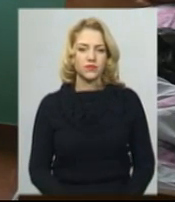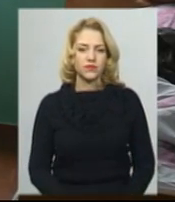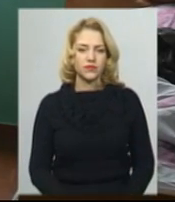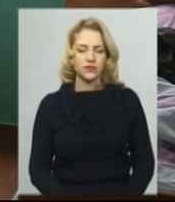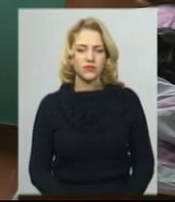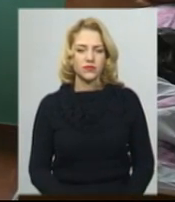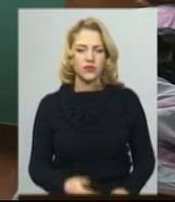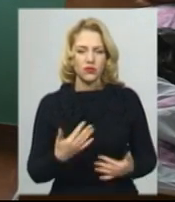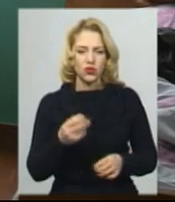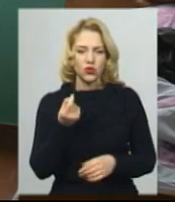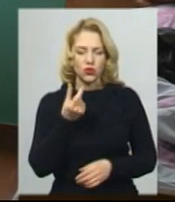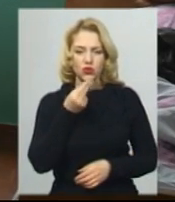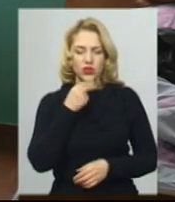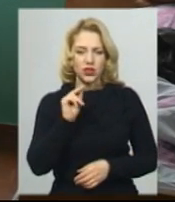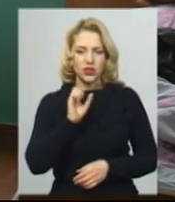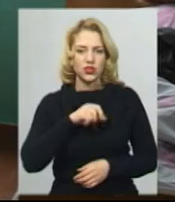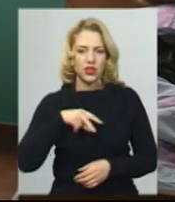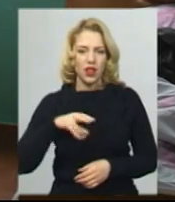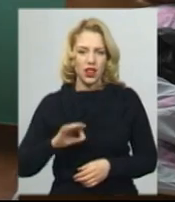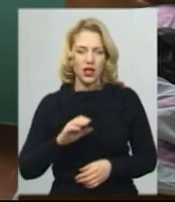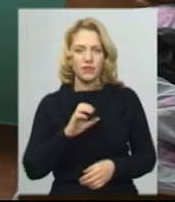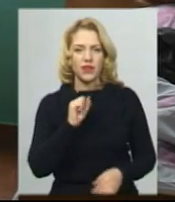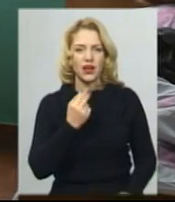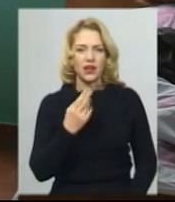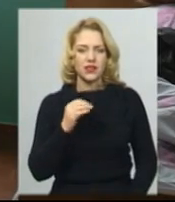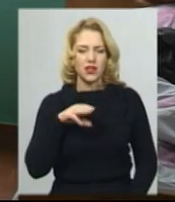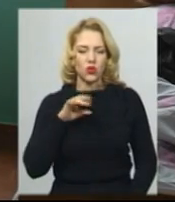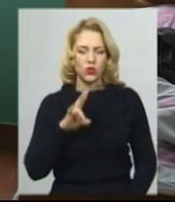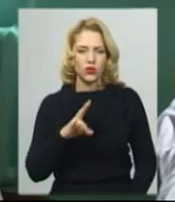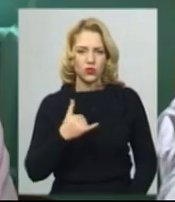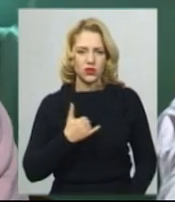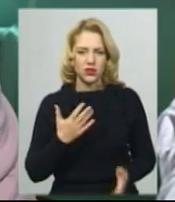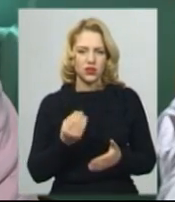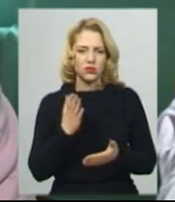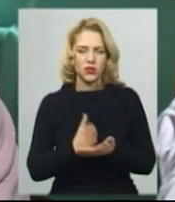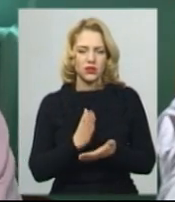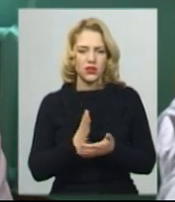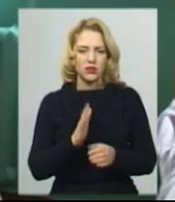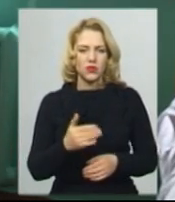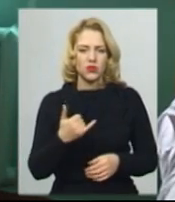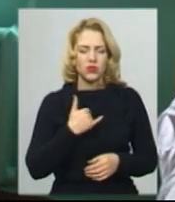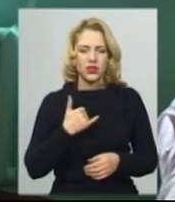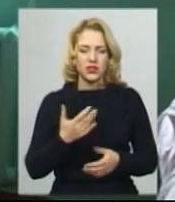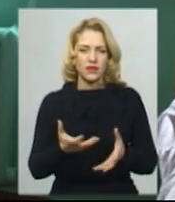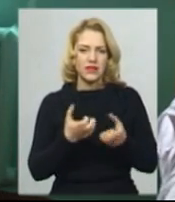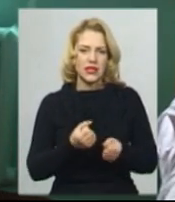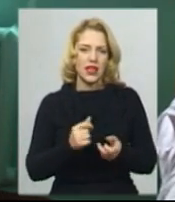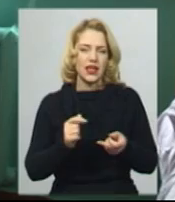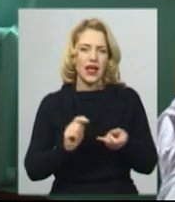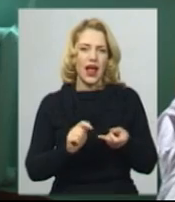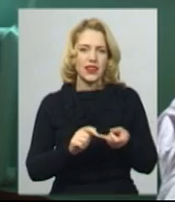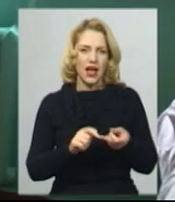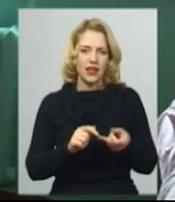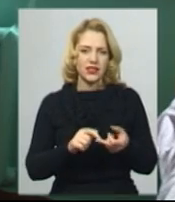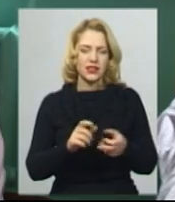трошки краще, але ацетон у нас є, так що ми ще будемо перебувати. На зале аналізи і